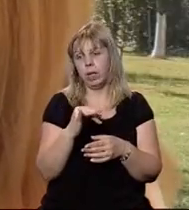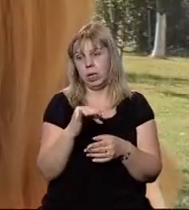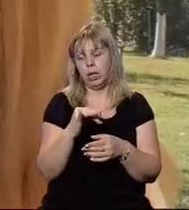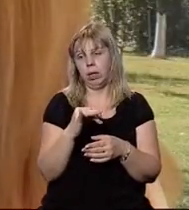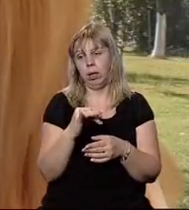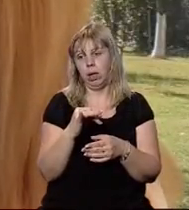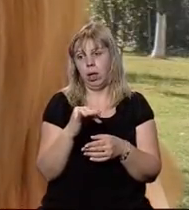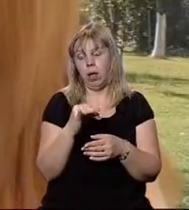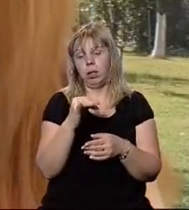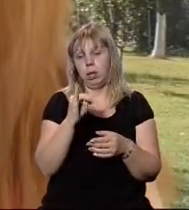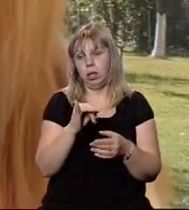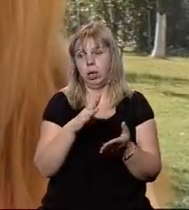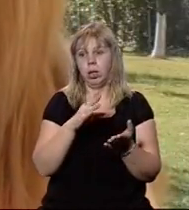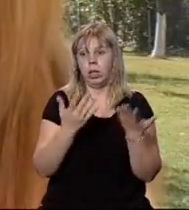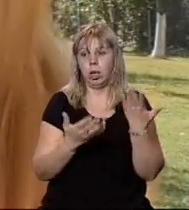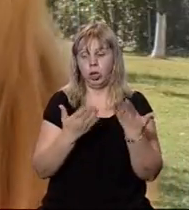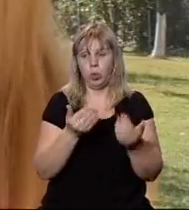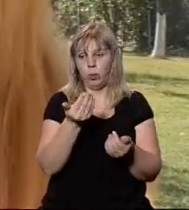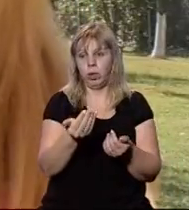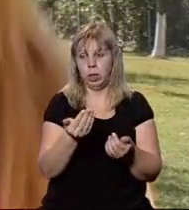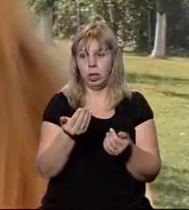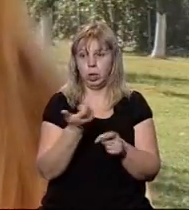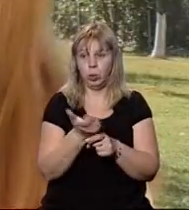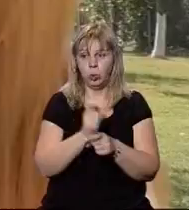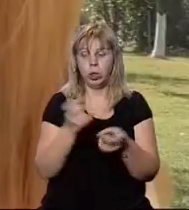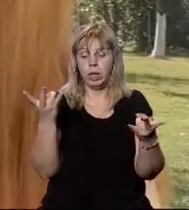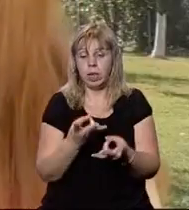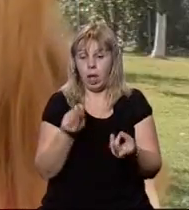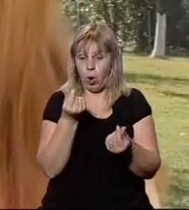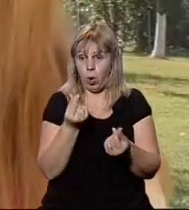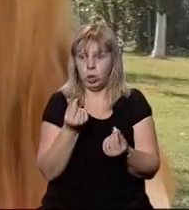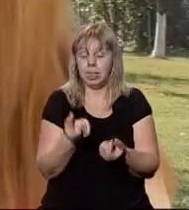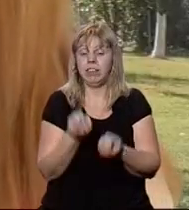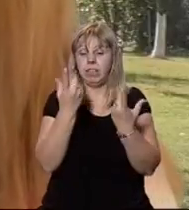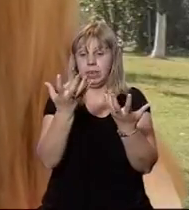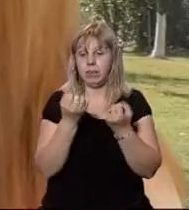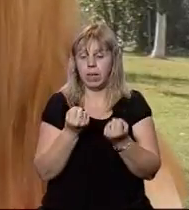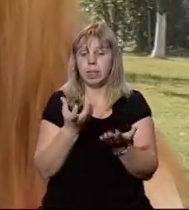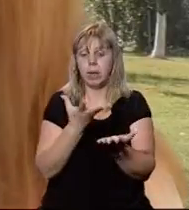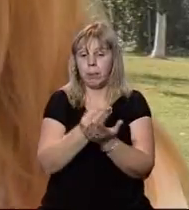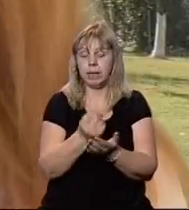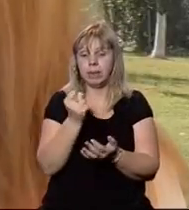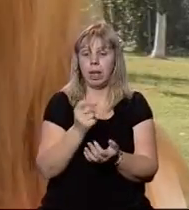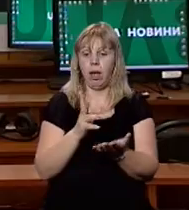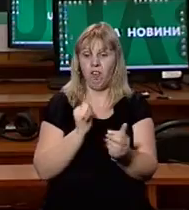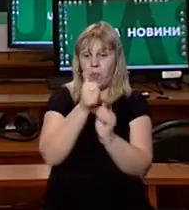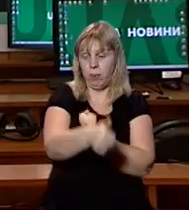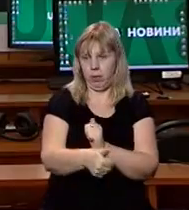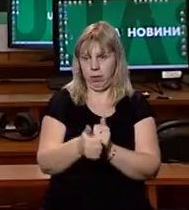і відповідно, якщо в них, скажімо так, є кошти, ще звідки взяти і заплатити за акцію.